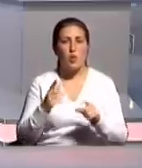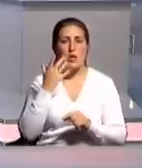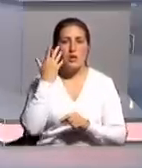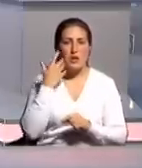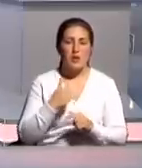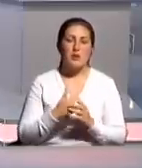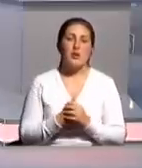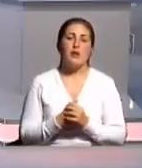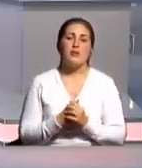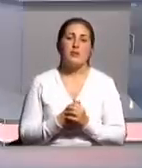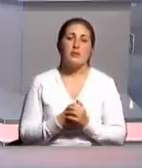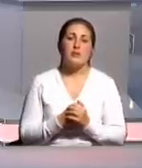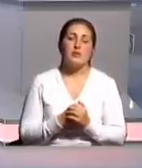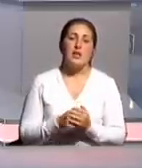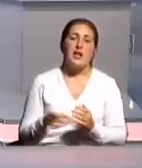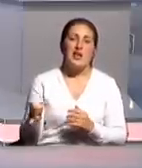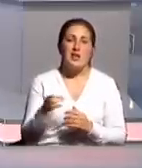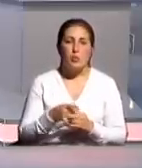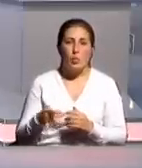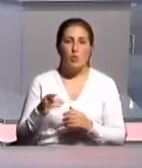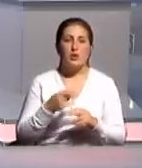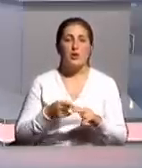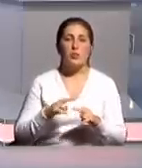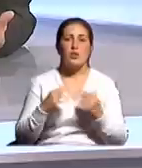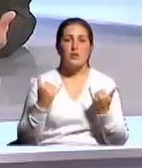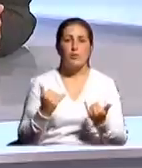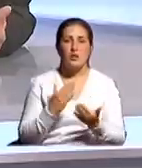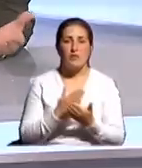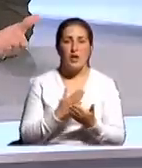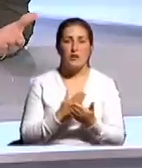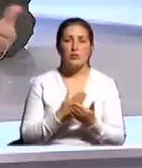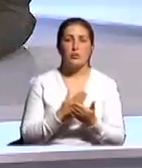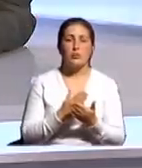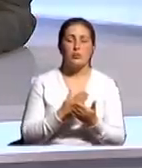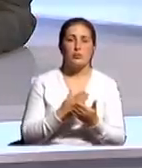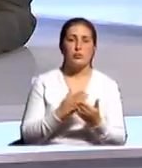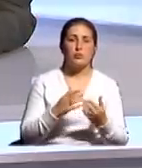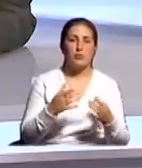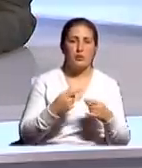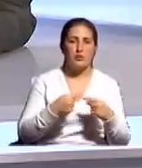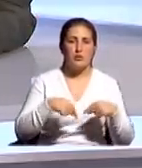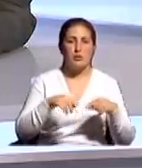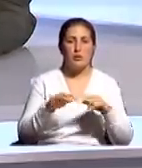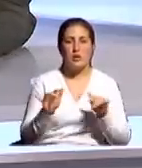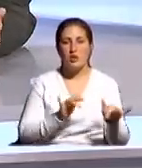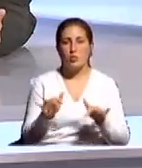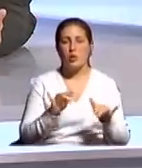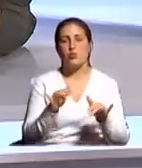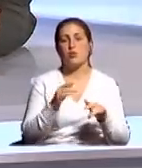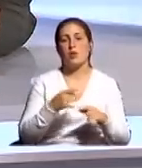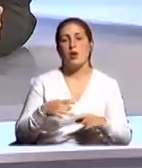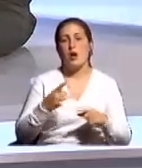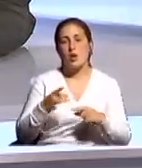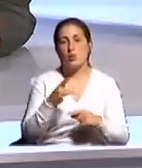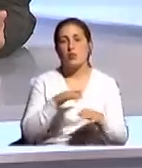регионы, которые сегодня являются курирующими за районами Республики Крым, осуществляют